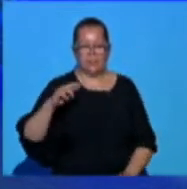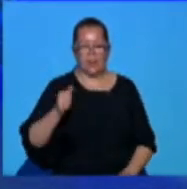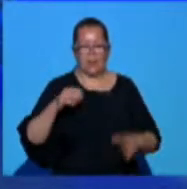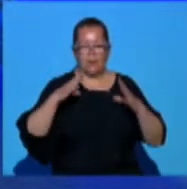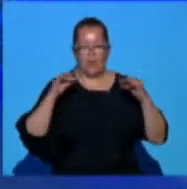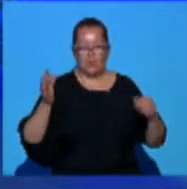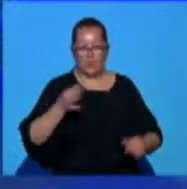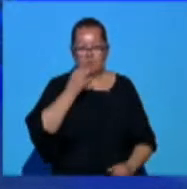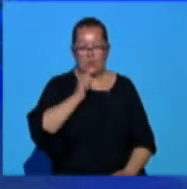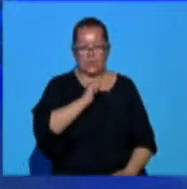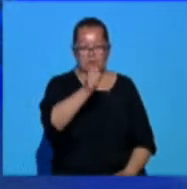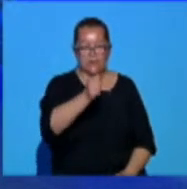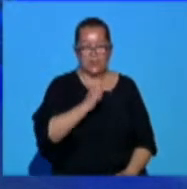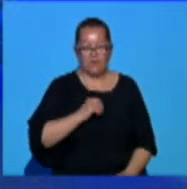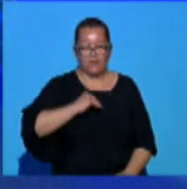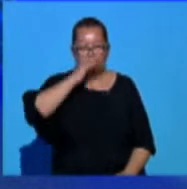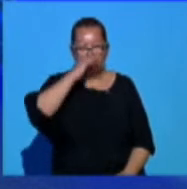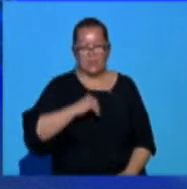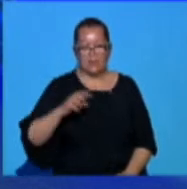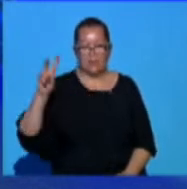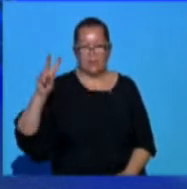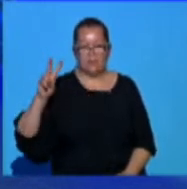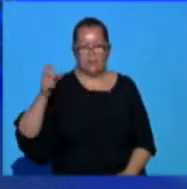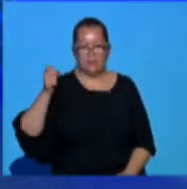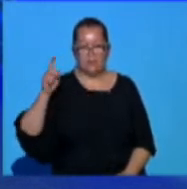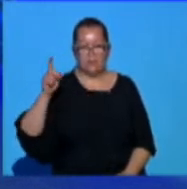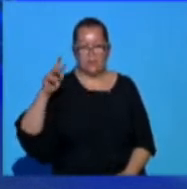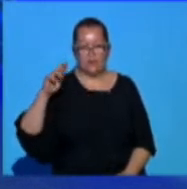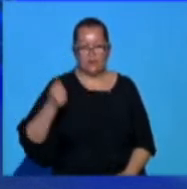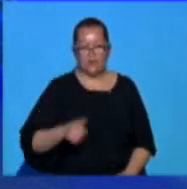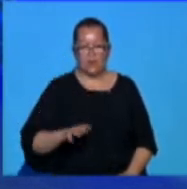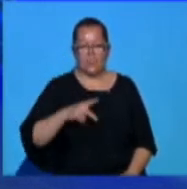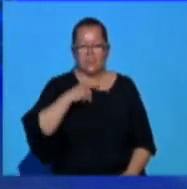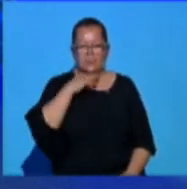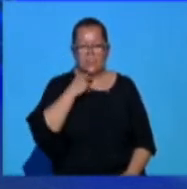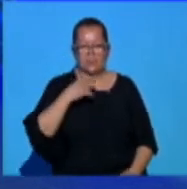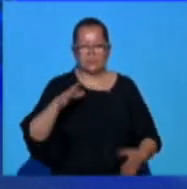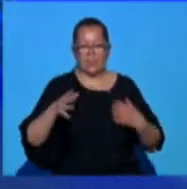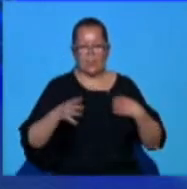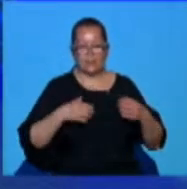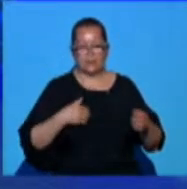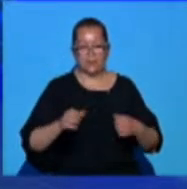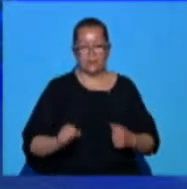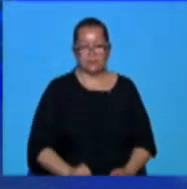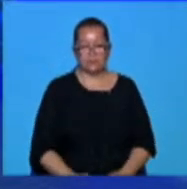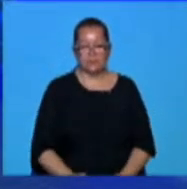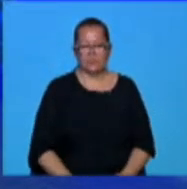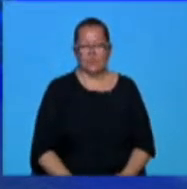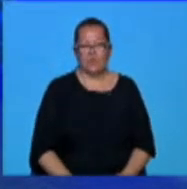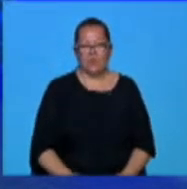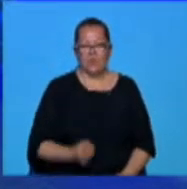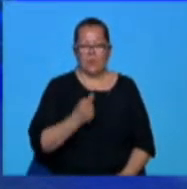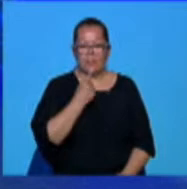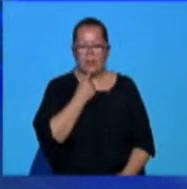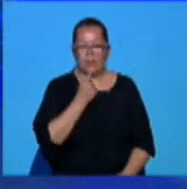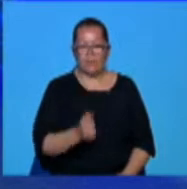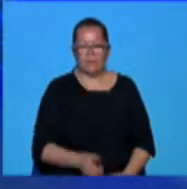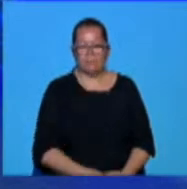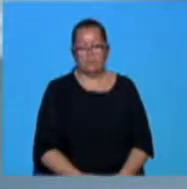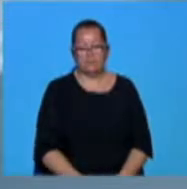Mai multe detalii aflăm la interviul zilei de la Vlad Drăgulescu, directorul artistic al Teatrului Național Marin Sorescu din Craiova.